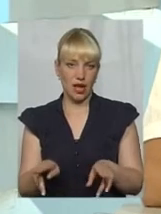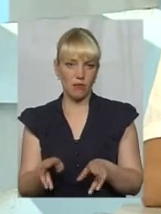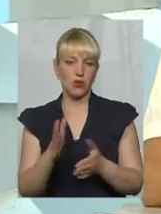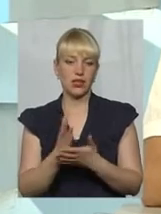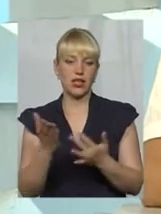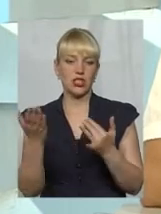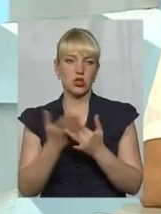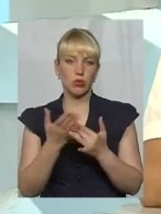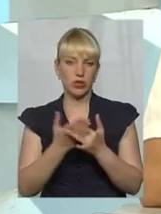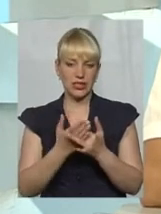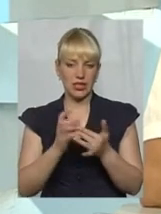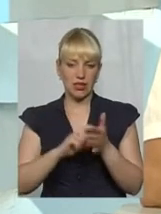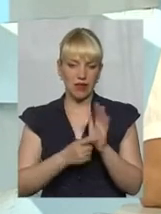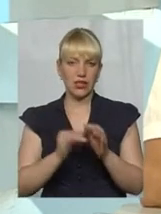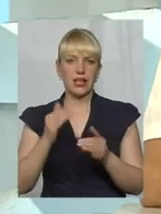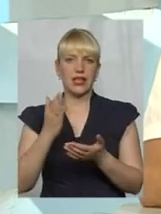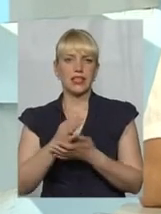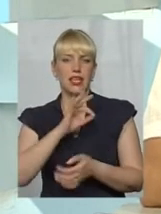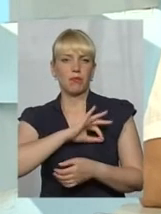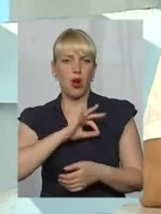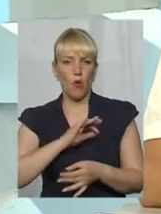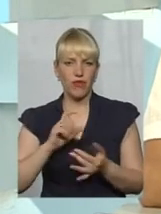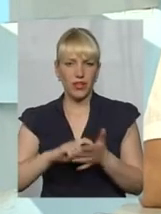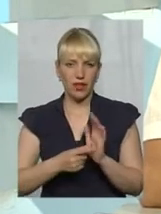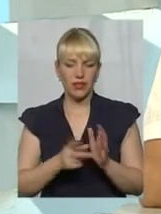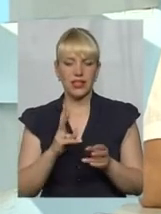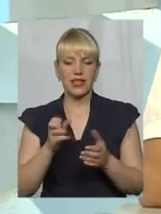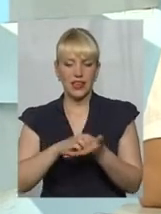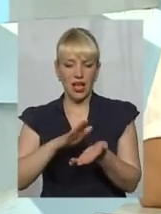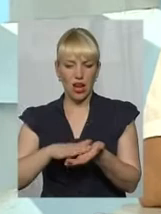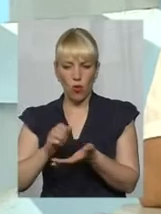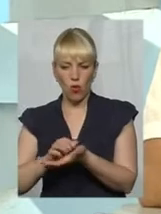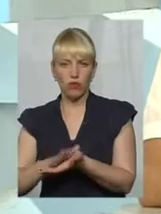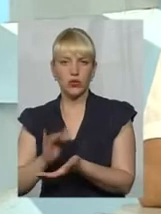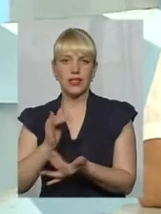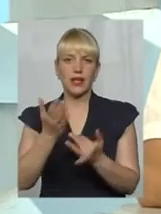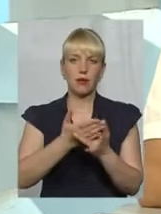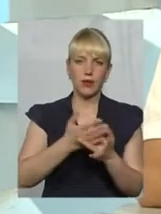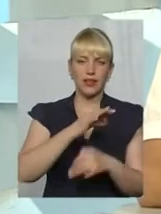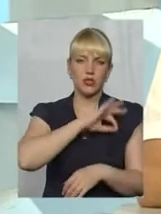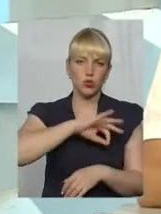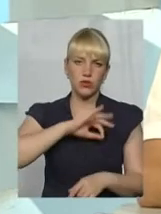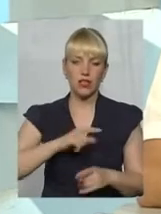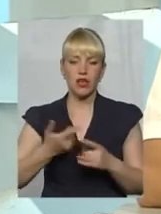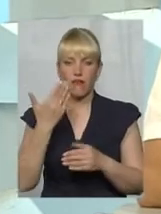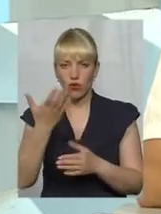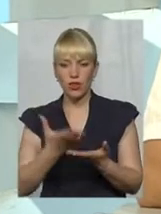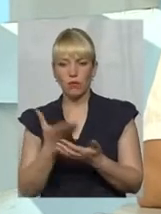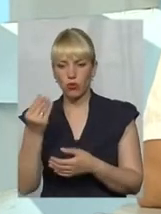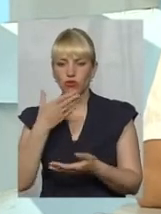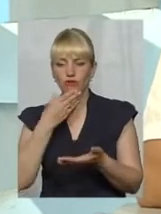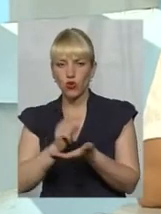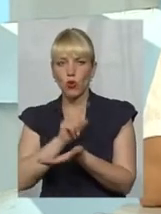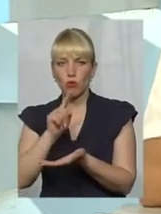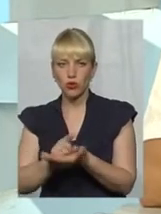є субсидіарники, є пільговики, яким нараховуються і пільги, і субсидії, і відповідно вони сплачують ту свою обов'язкову